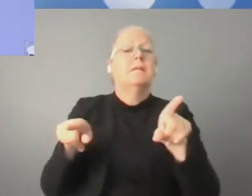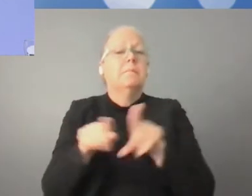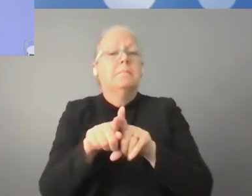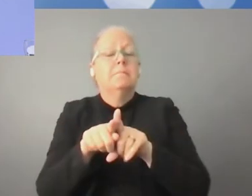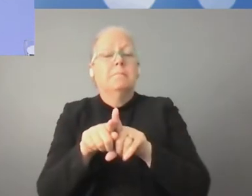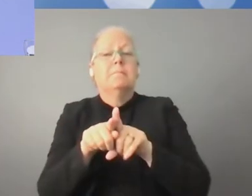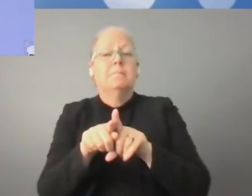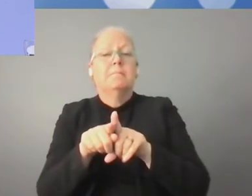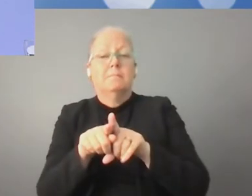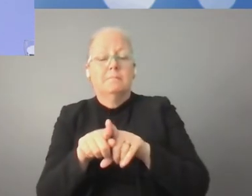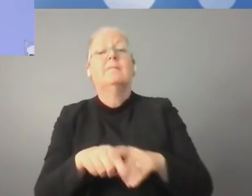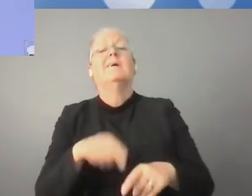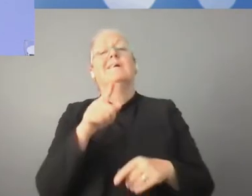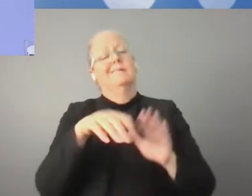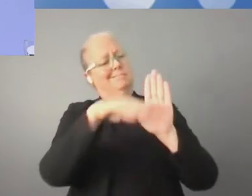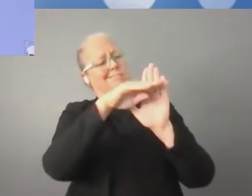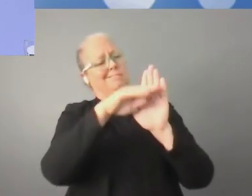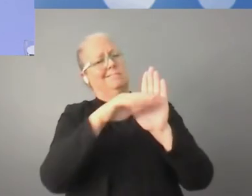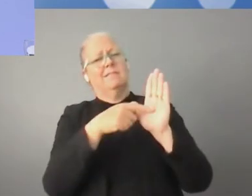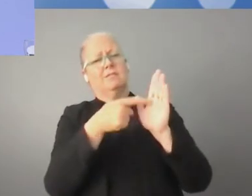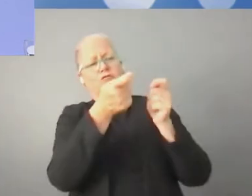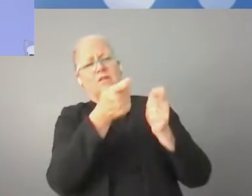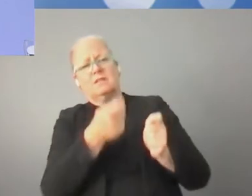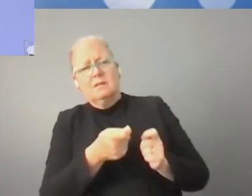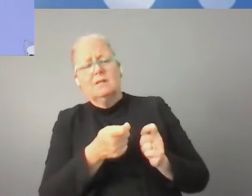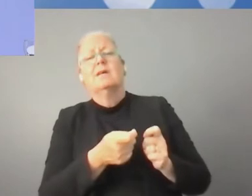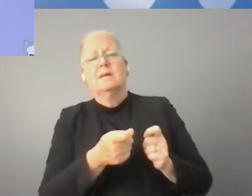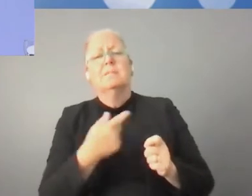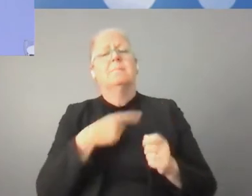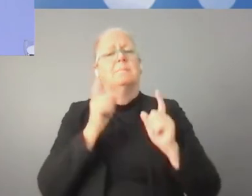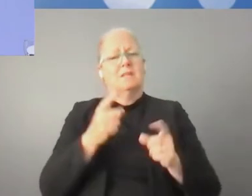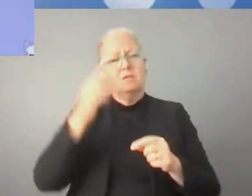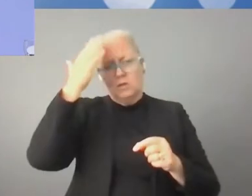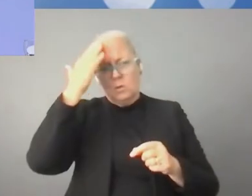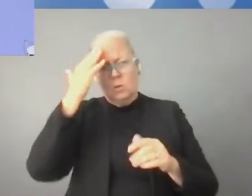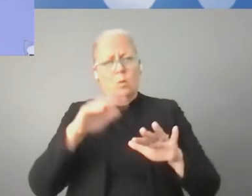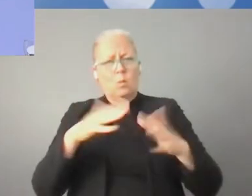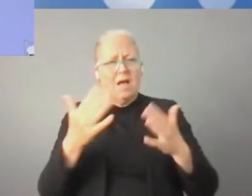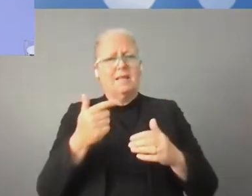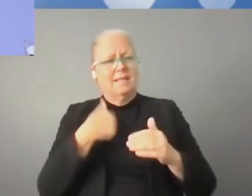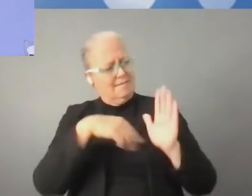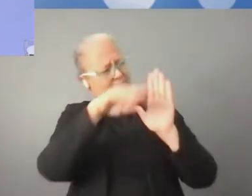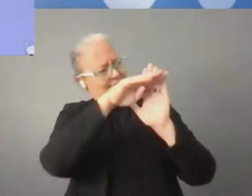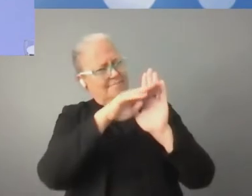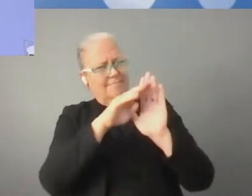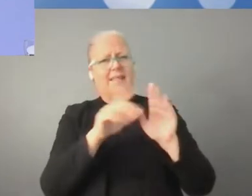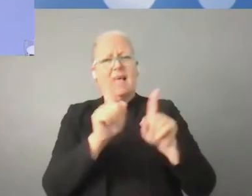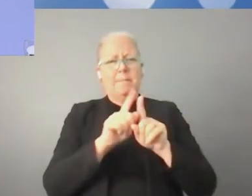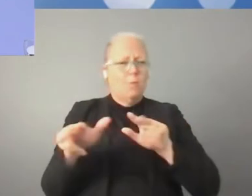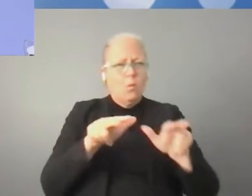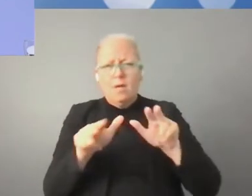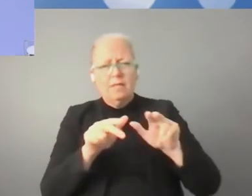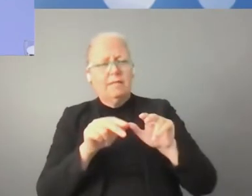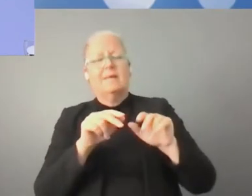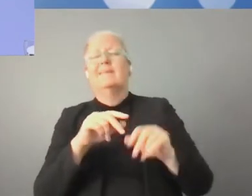informacje na temat takich właśnie zmian. Oczywiście, kiedy mówimy o regulacjach, musimy je